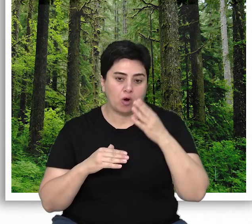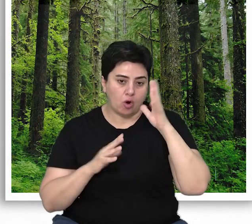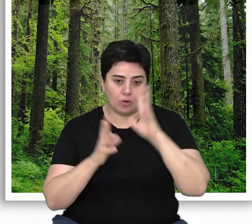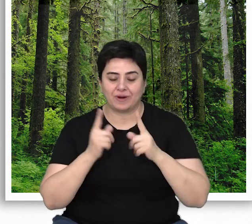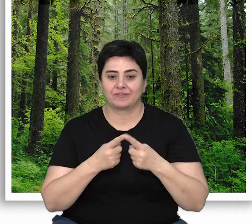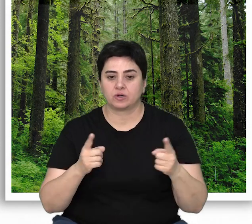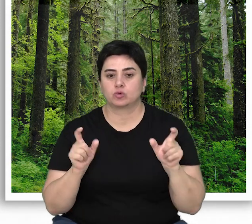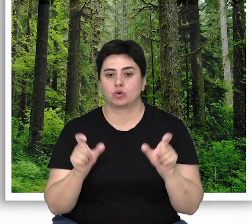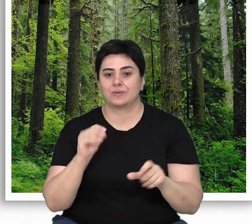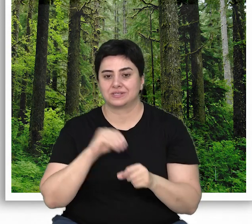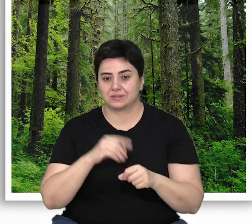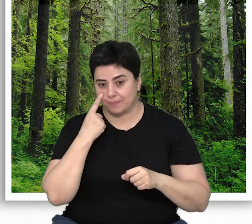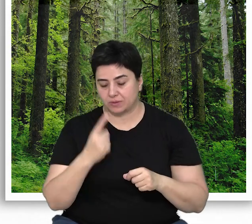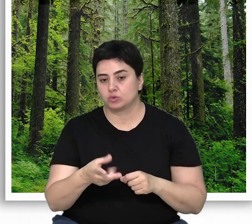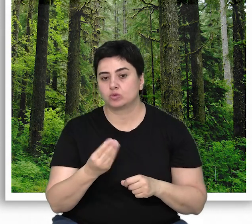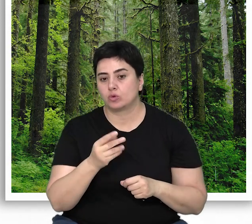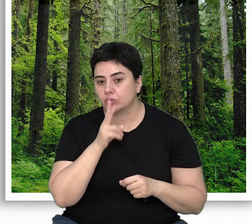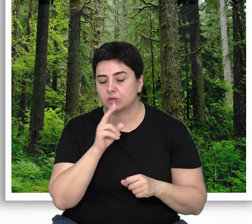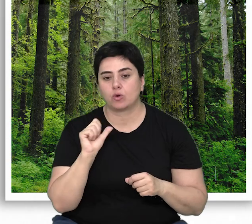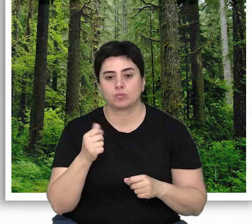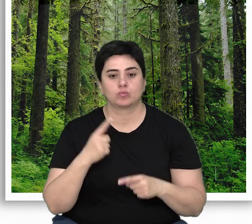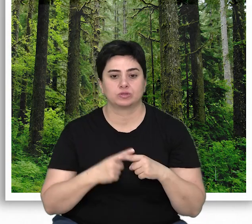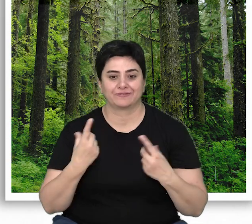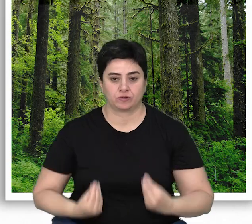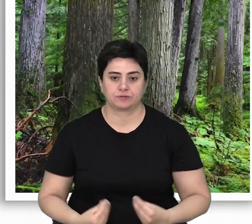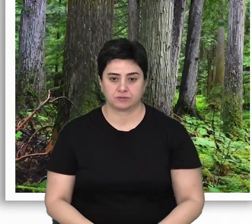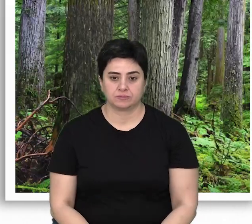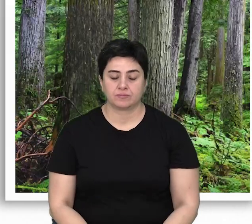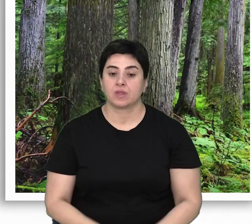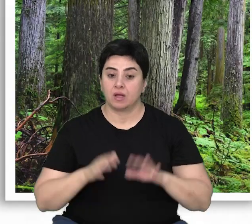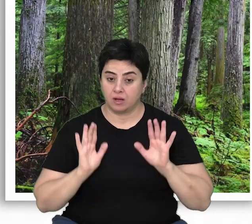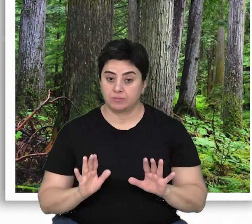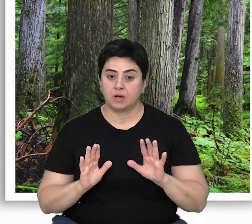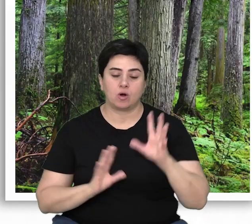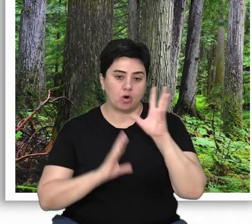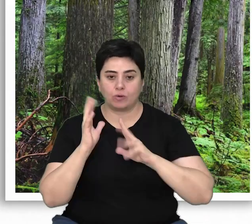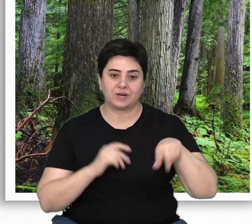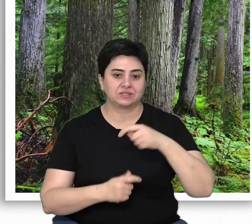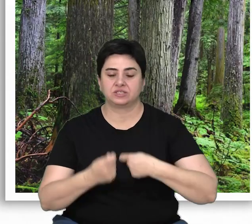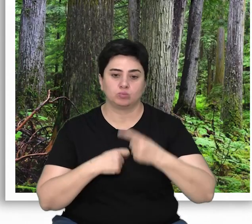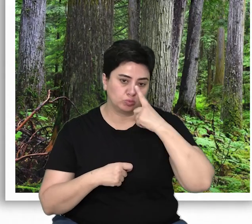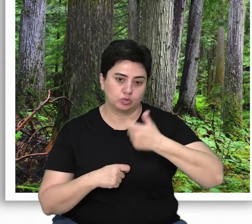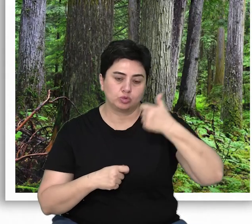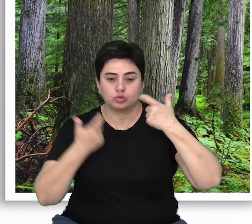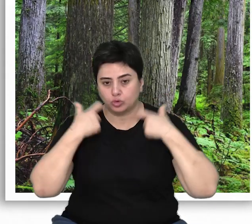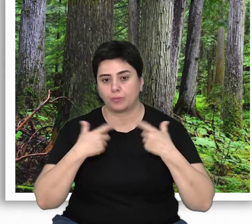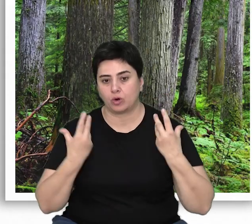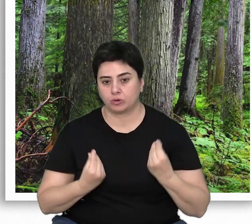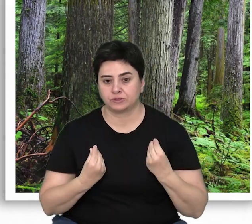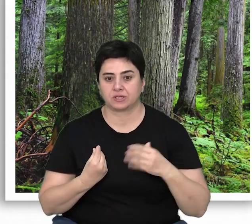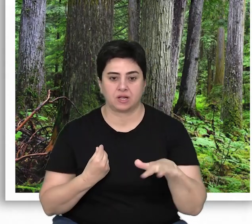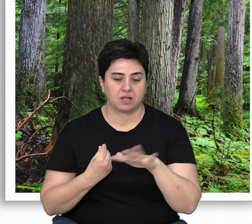orman biyolojik çeşitliliğinin korunması bakımından son derece olumlu olacaktır. Aslında her orman işletme müdürlüğünün